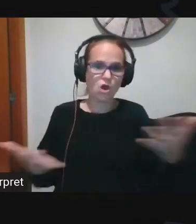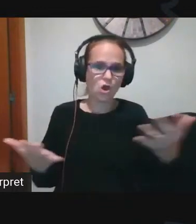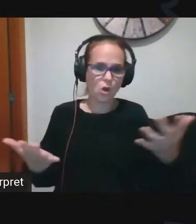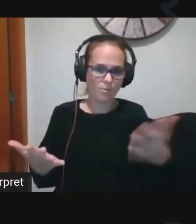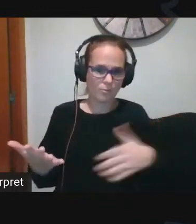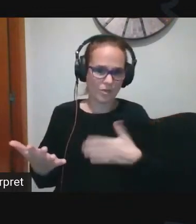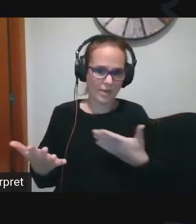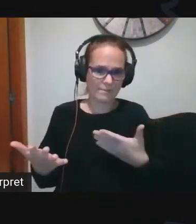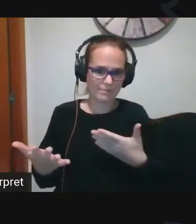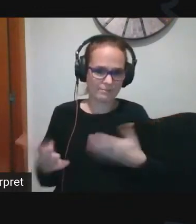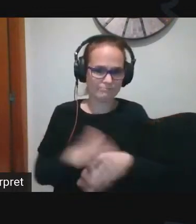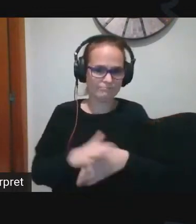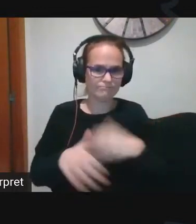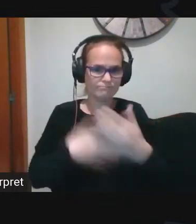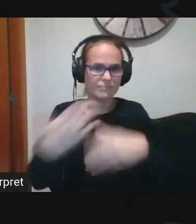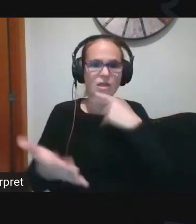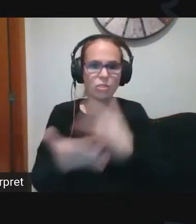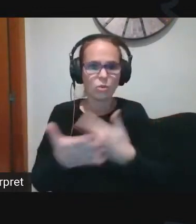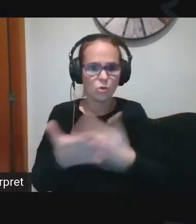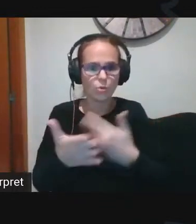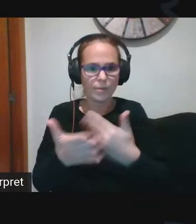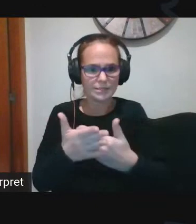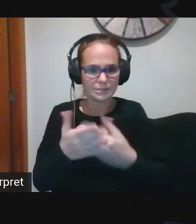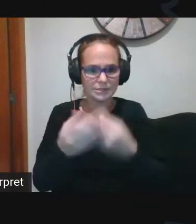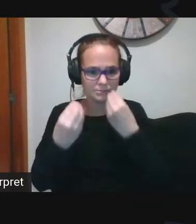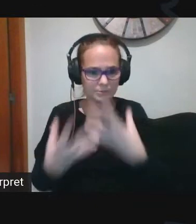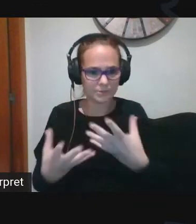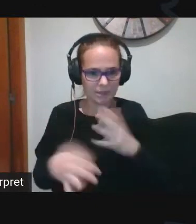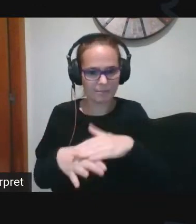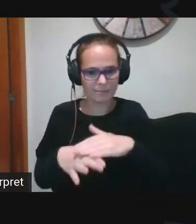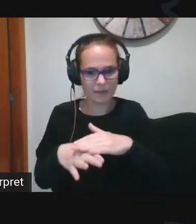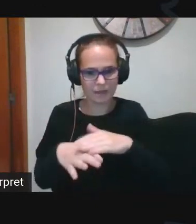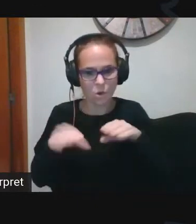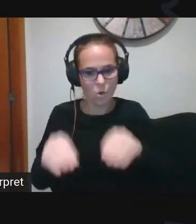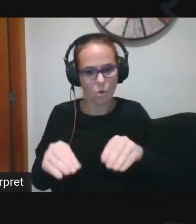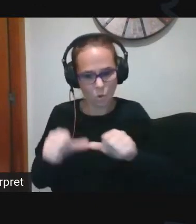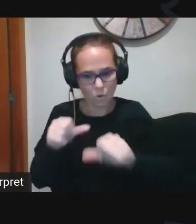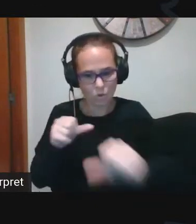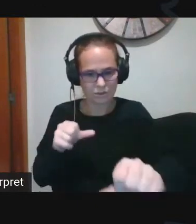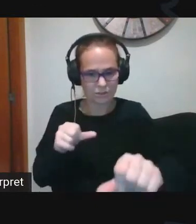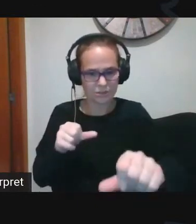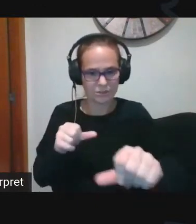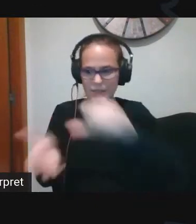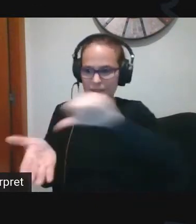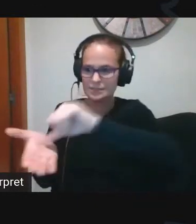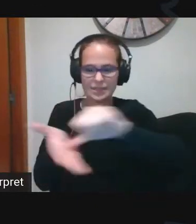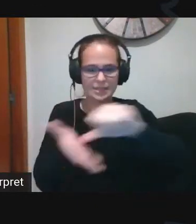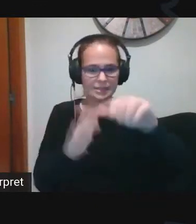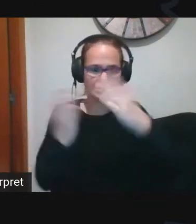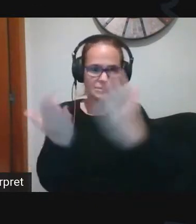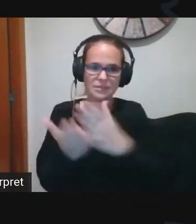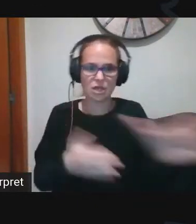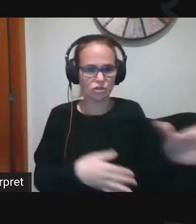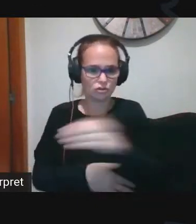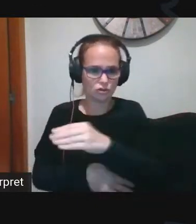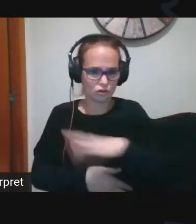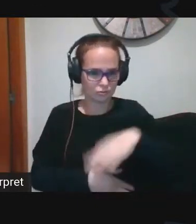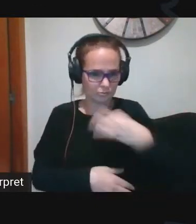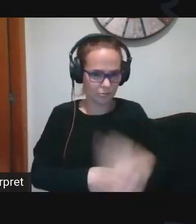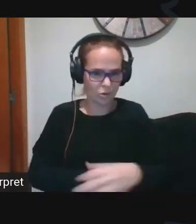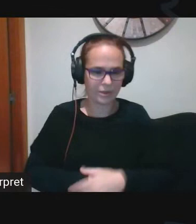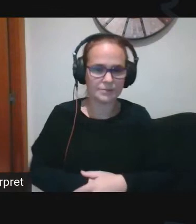tirar endavant aquests documents perquè siguin els més útils possibles per a tots els centres. Res més, us passo